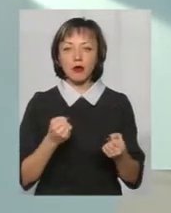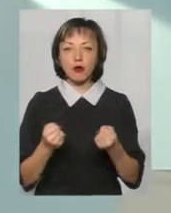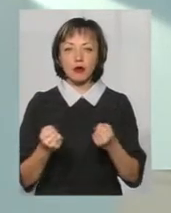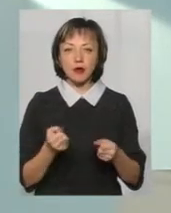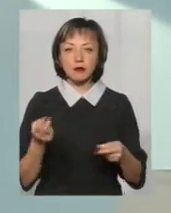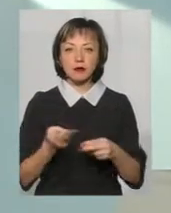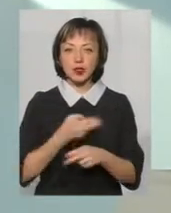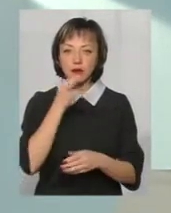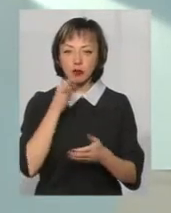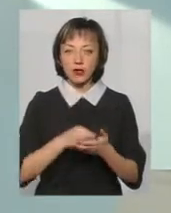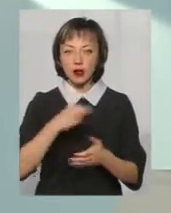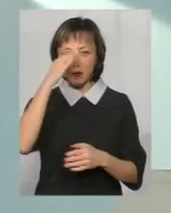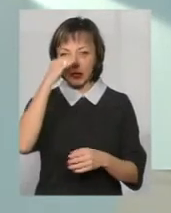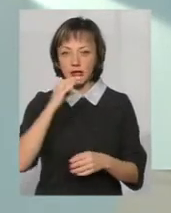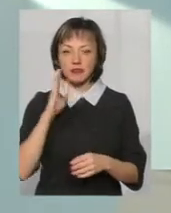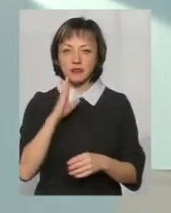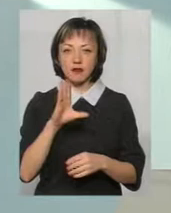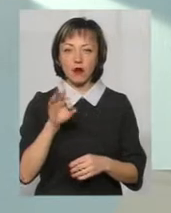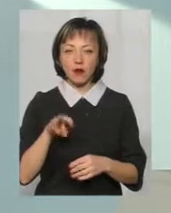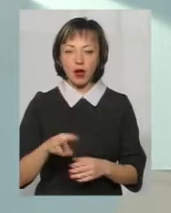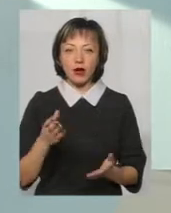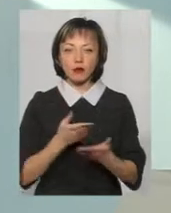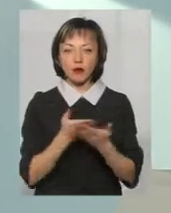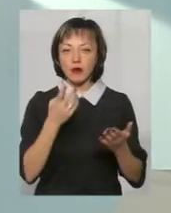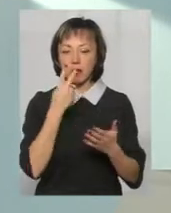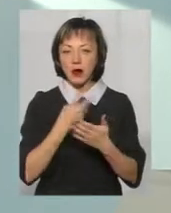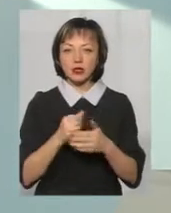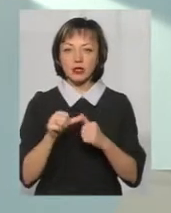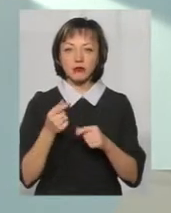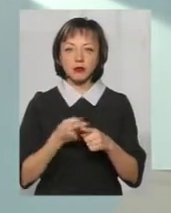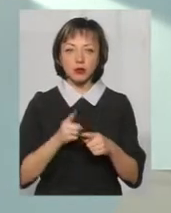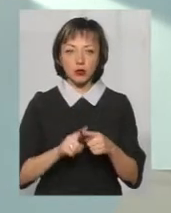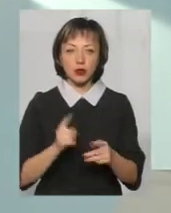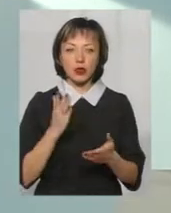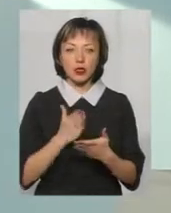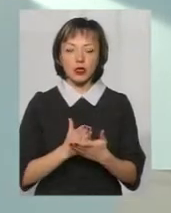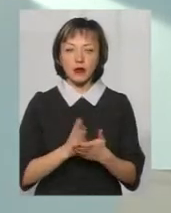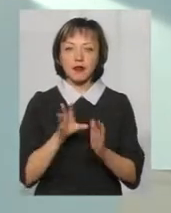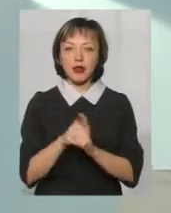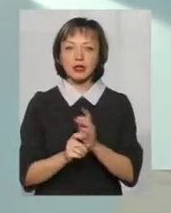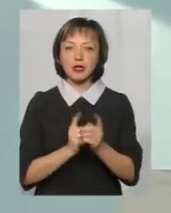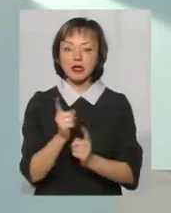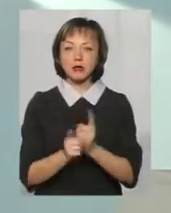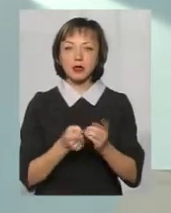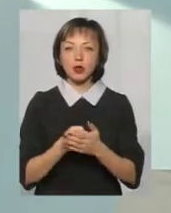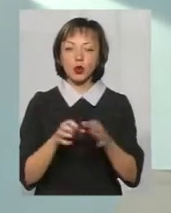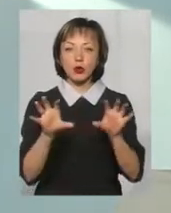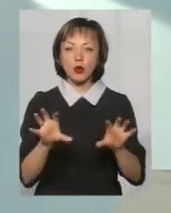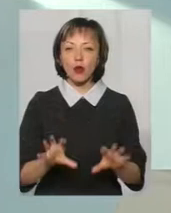безвідповідальним батьківством. Якщо ви бачите зараз, крім цієї стратегії, є внесення змін до законів